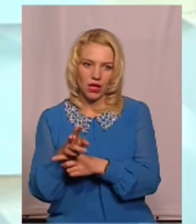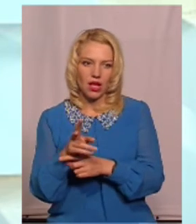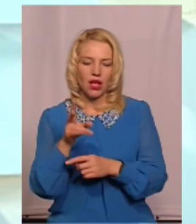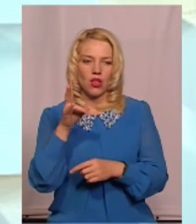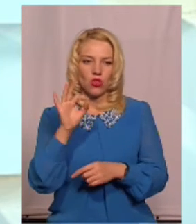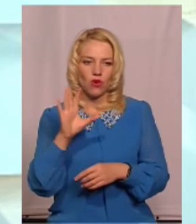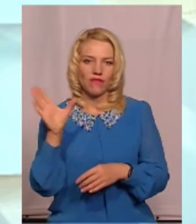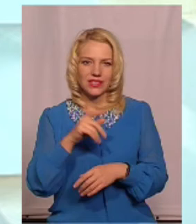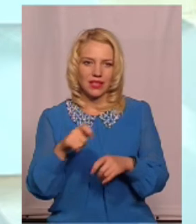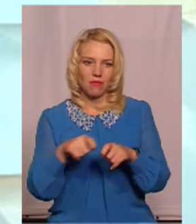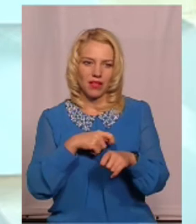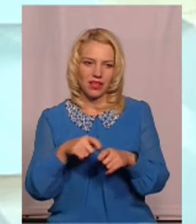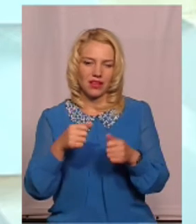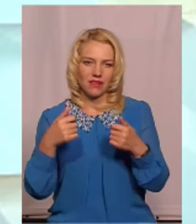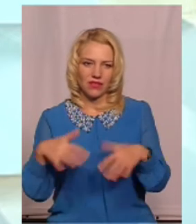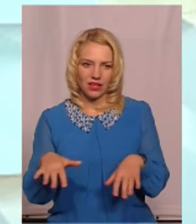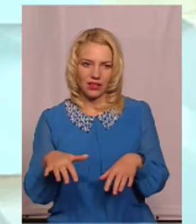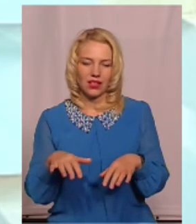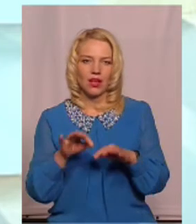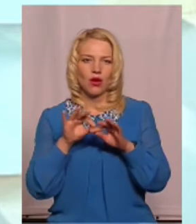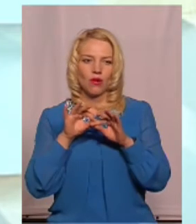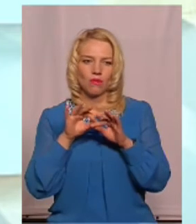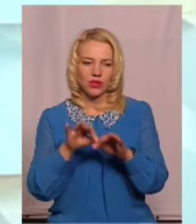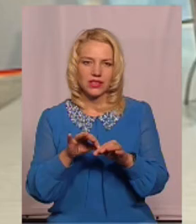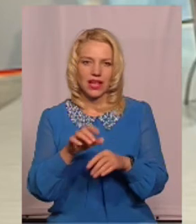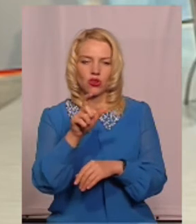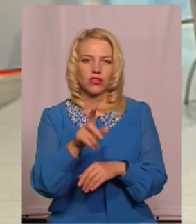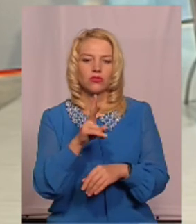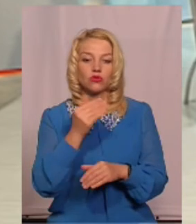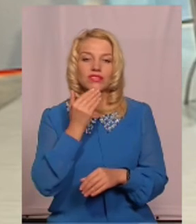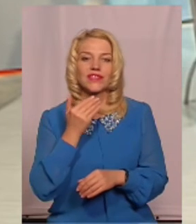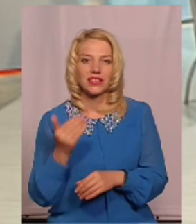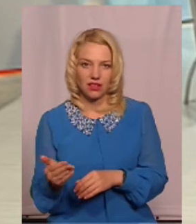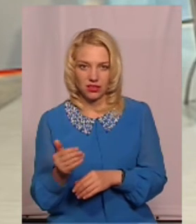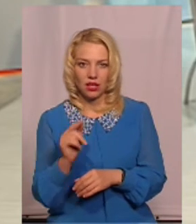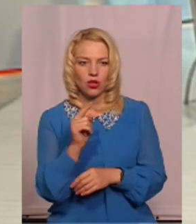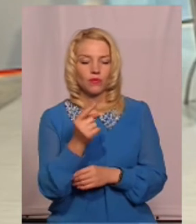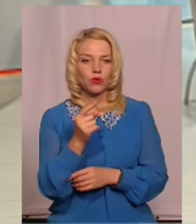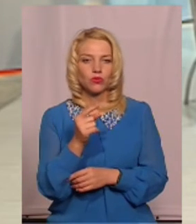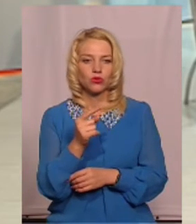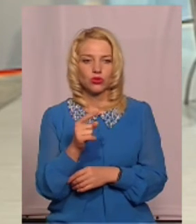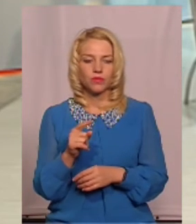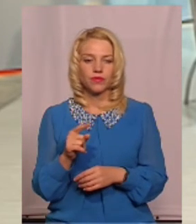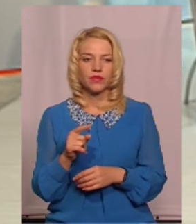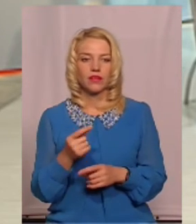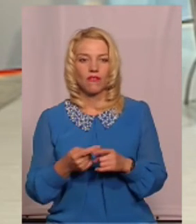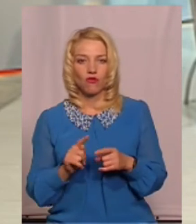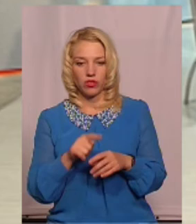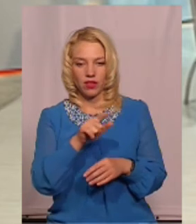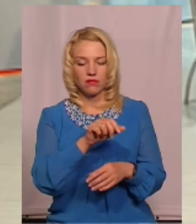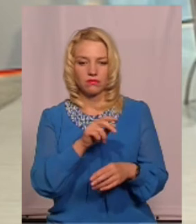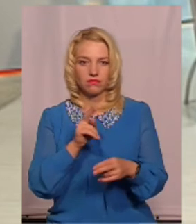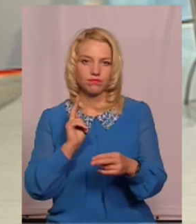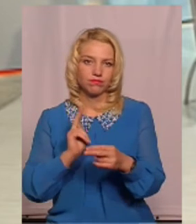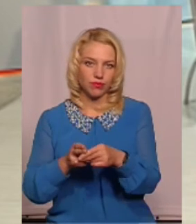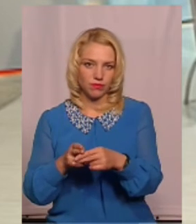витрати понесе саме вона. Та людина, яка звертається. Яка звертається, тому що вона, власне, і зупинила весь